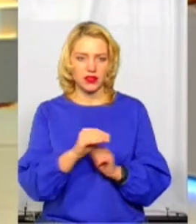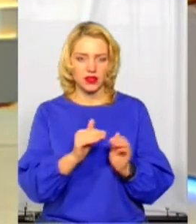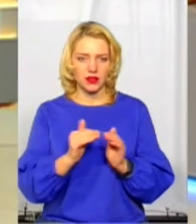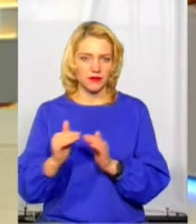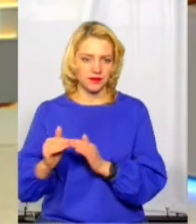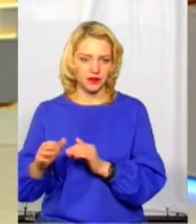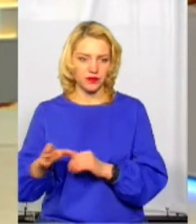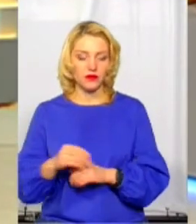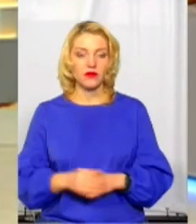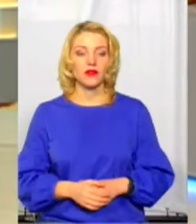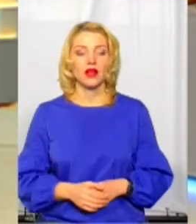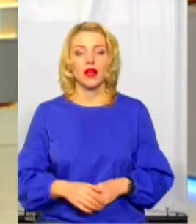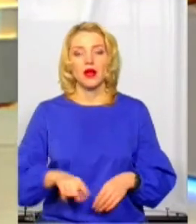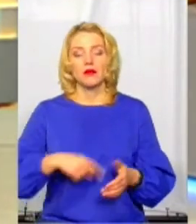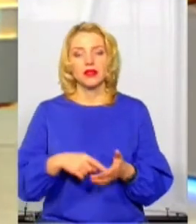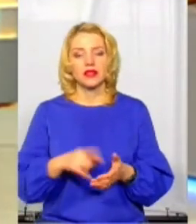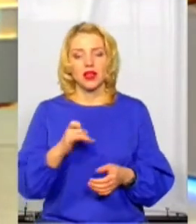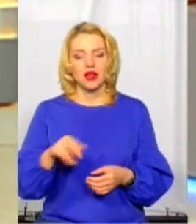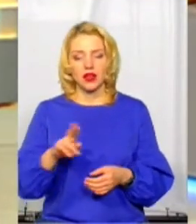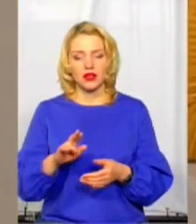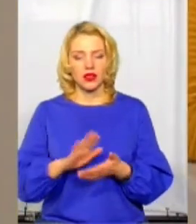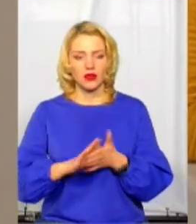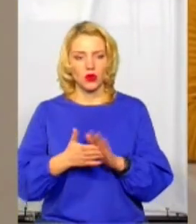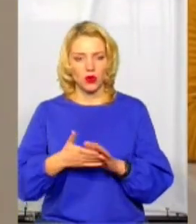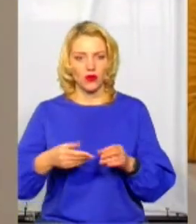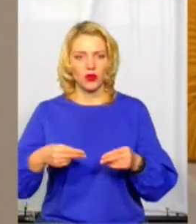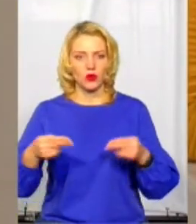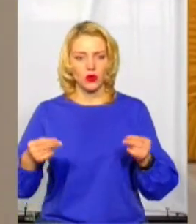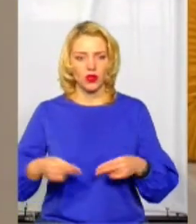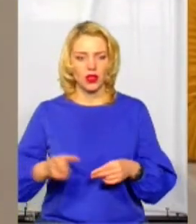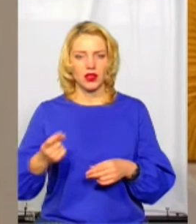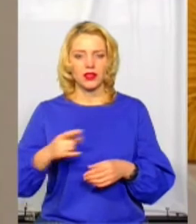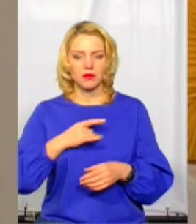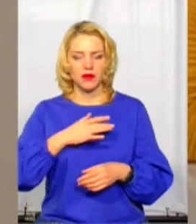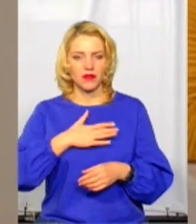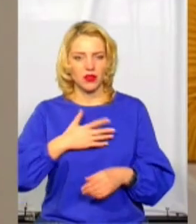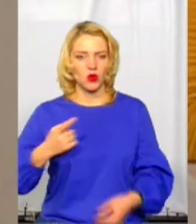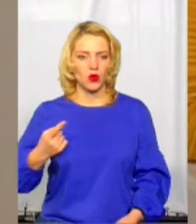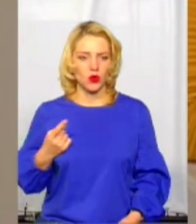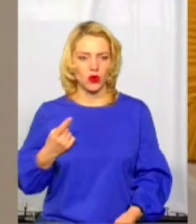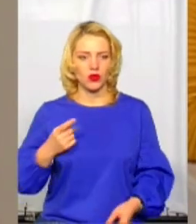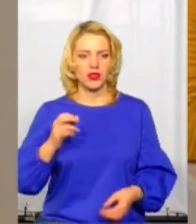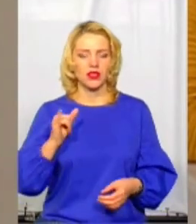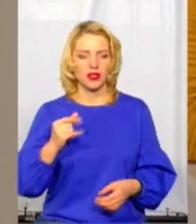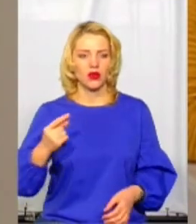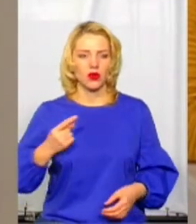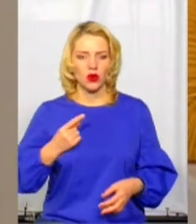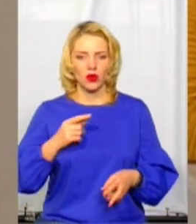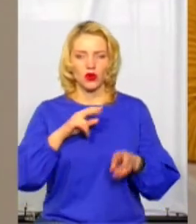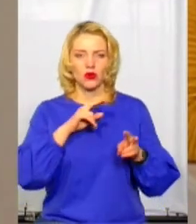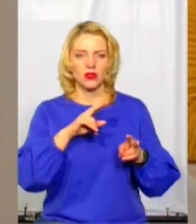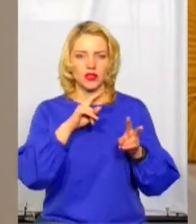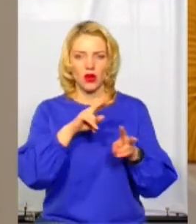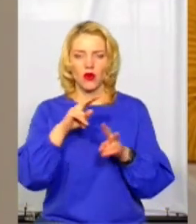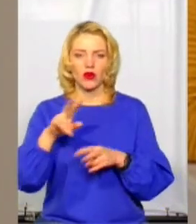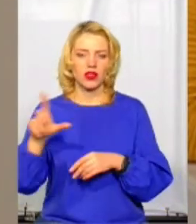міська рада, вона уклала договір з приватною службою охорони. Охоронці охороняють декорації від того, щоб